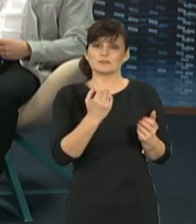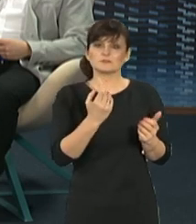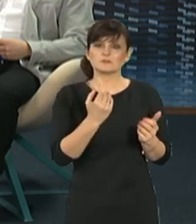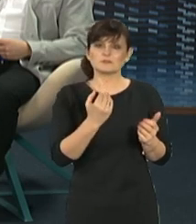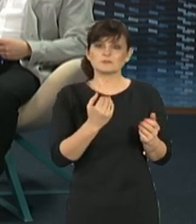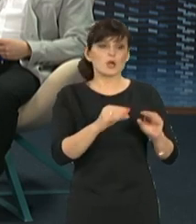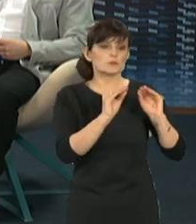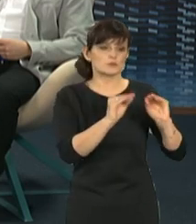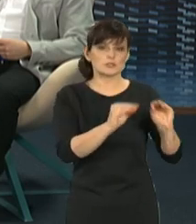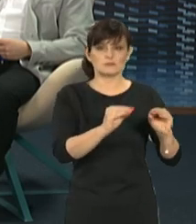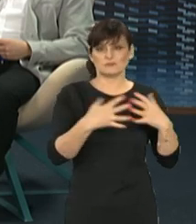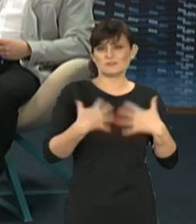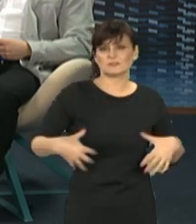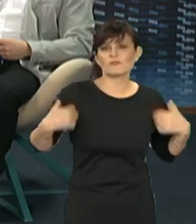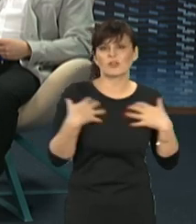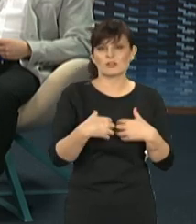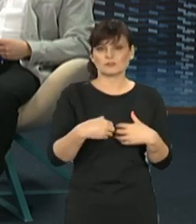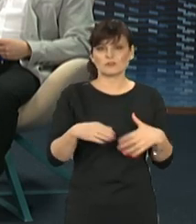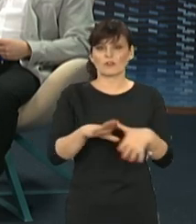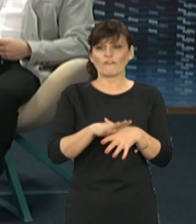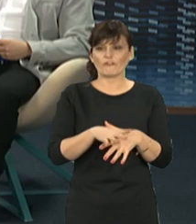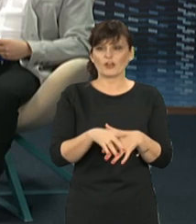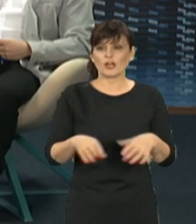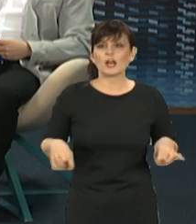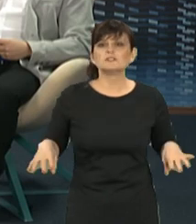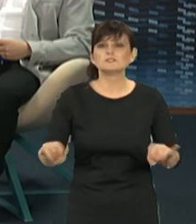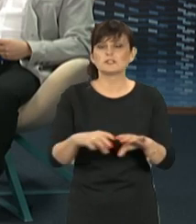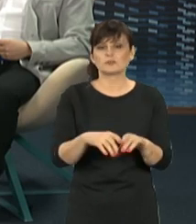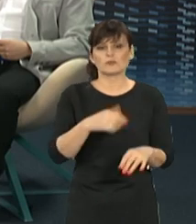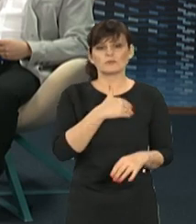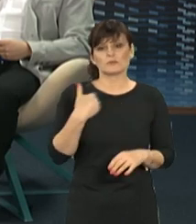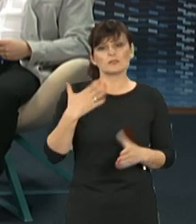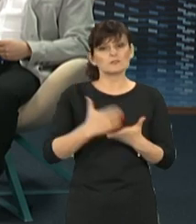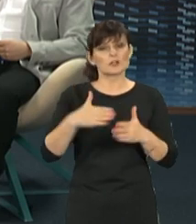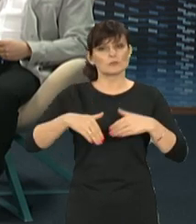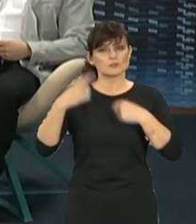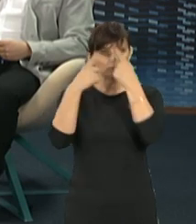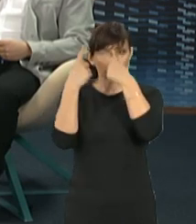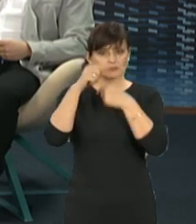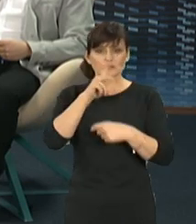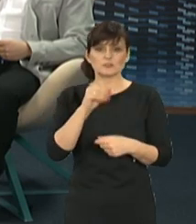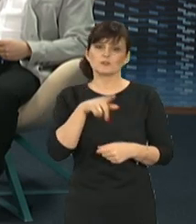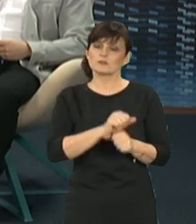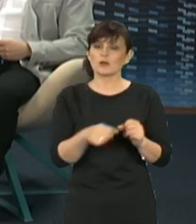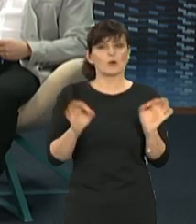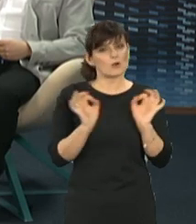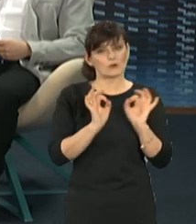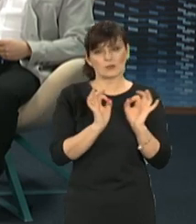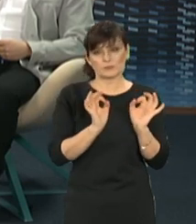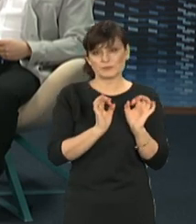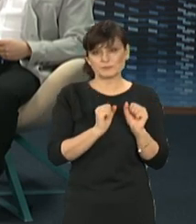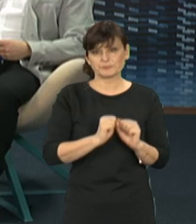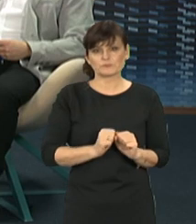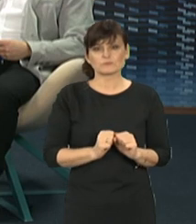uczenie tych zwierząt, czy jest, możemy się tylko domyślać, że na pewno jest tutaj